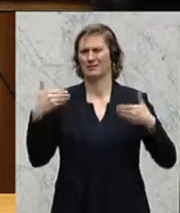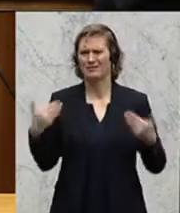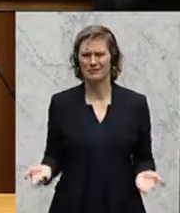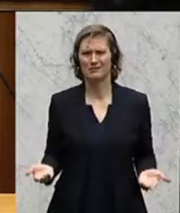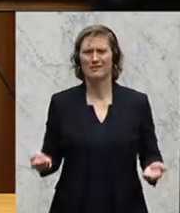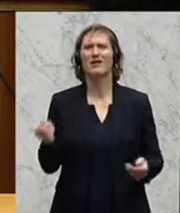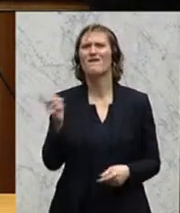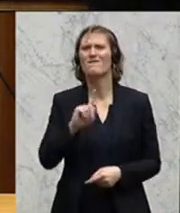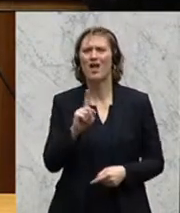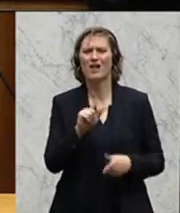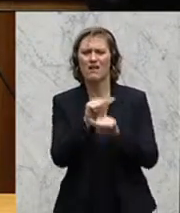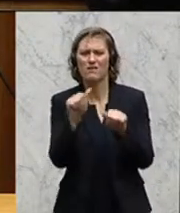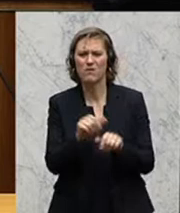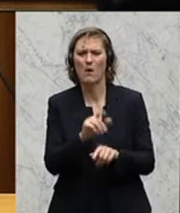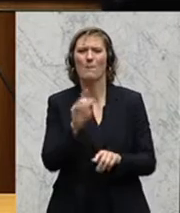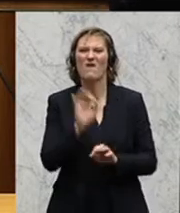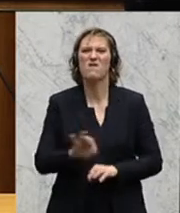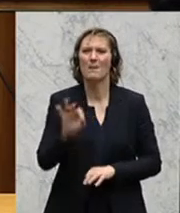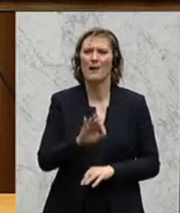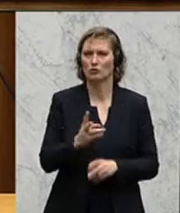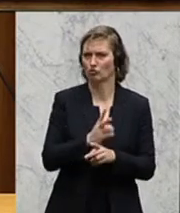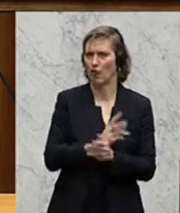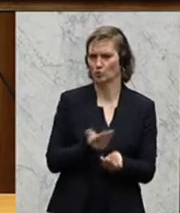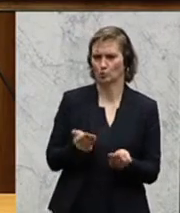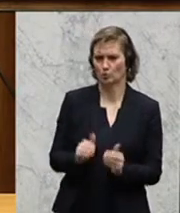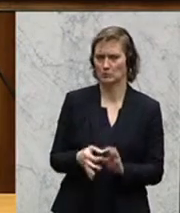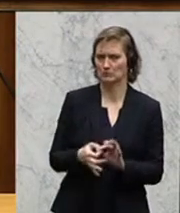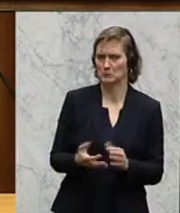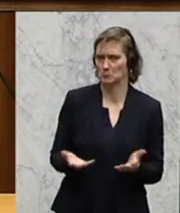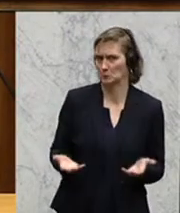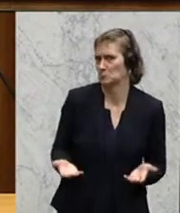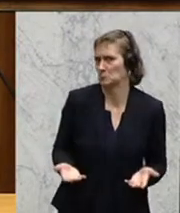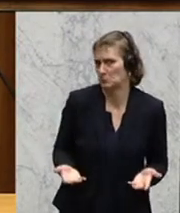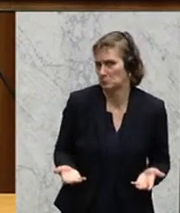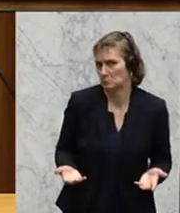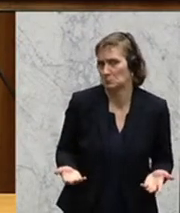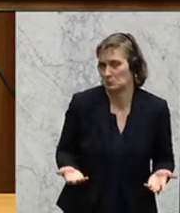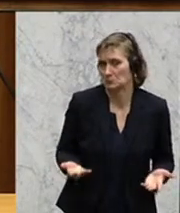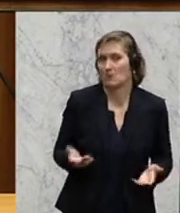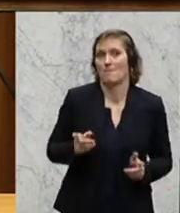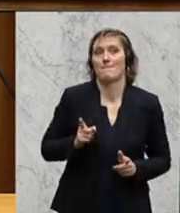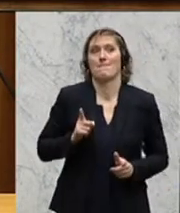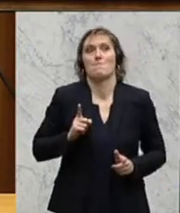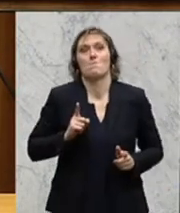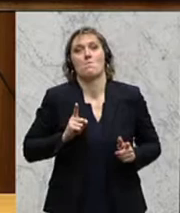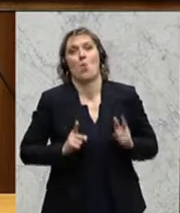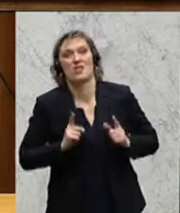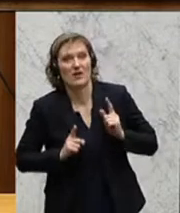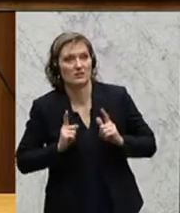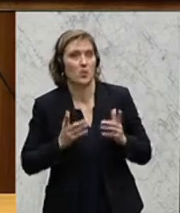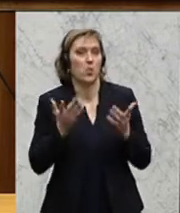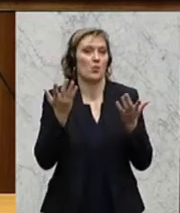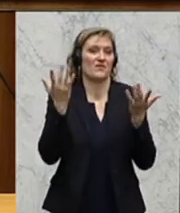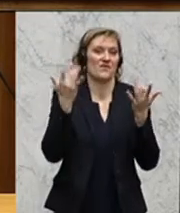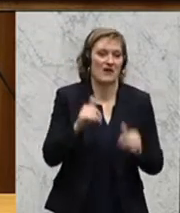Welches Delikte, welche dem Staatsschutz mehr oder weniger Motivation sind, im Raum